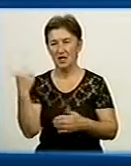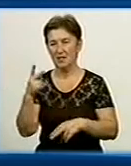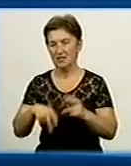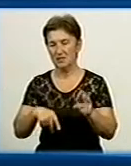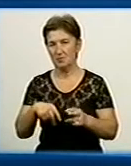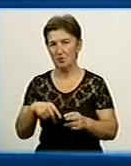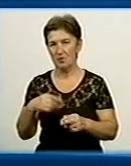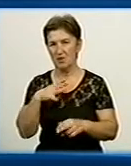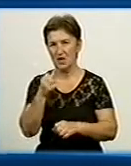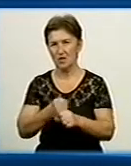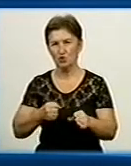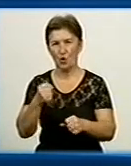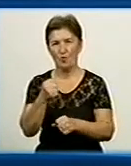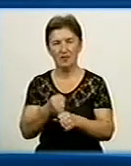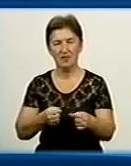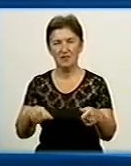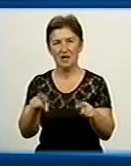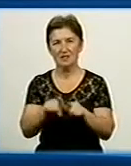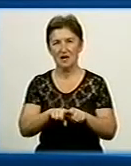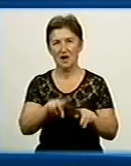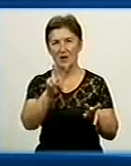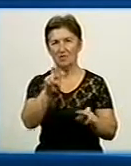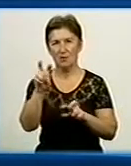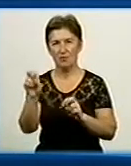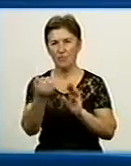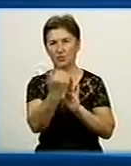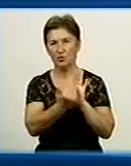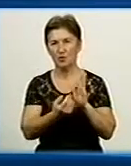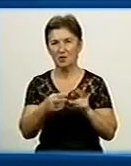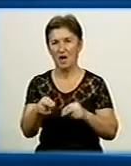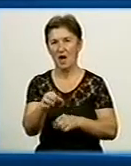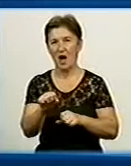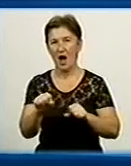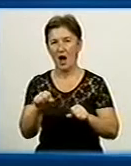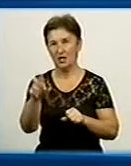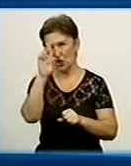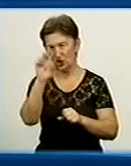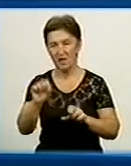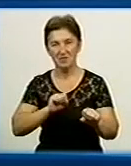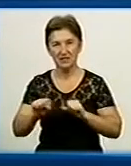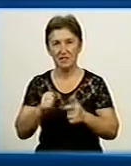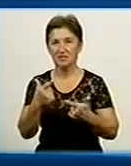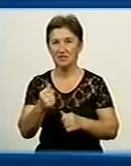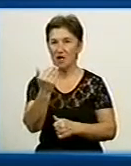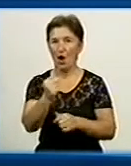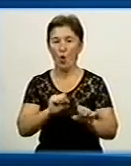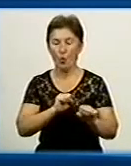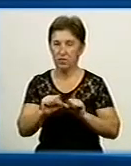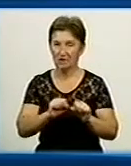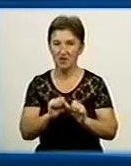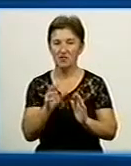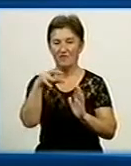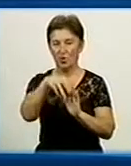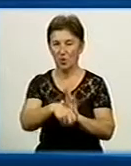була розроблена така типова структура для держадміністрації, де наше управління входило у